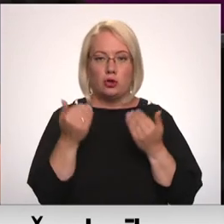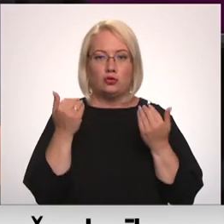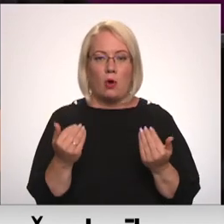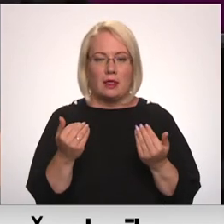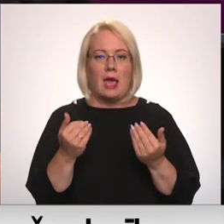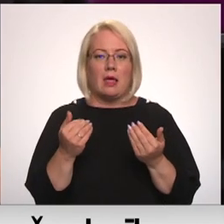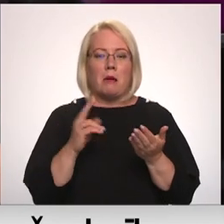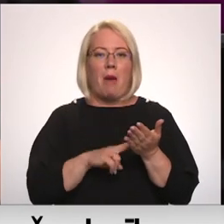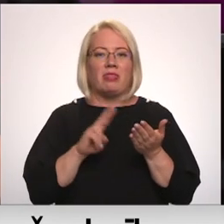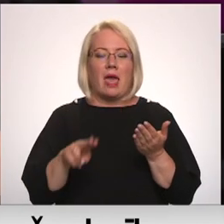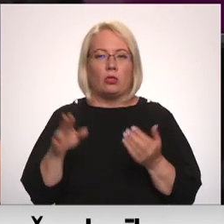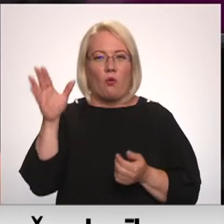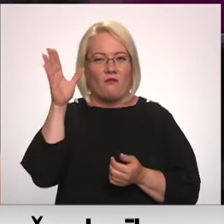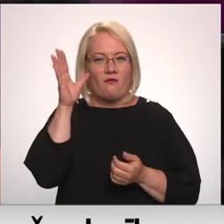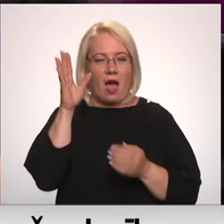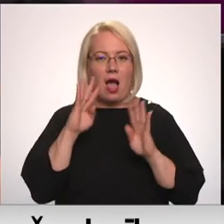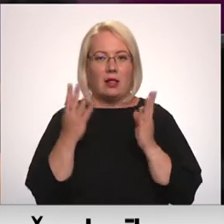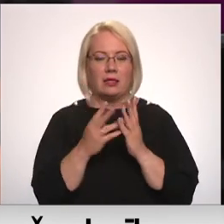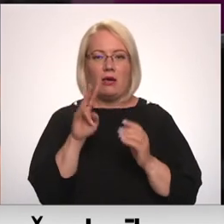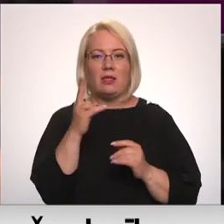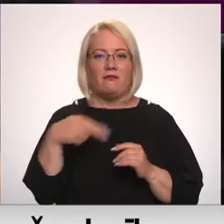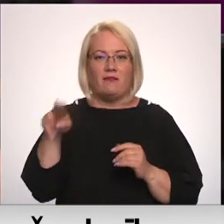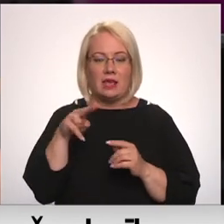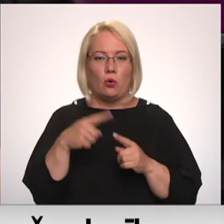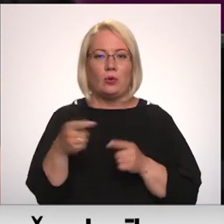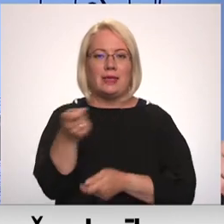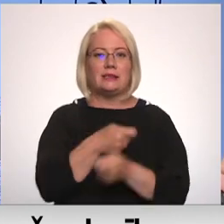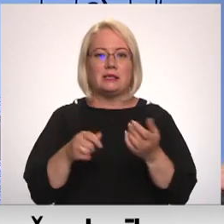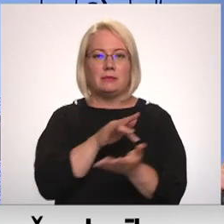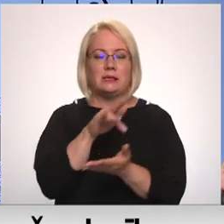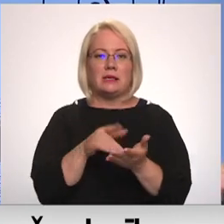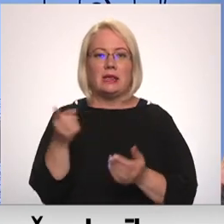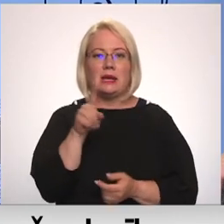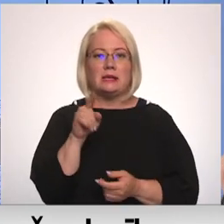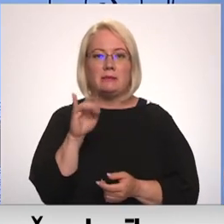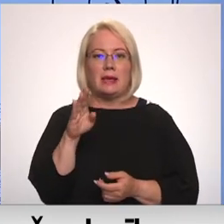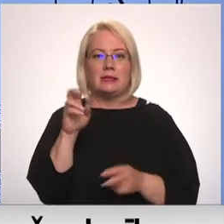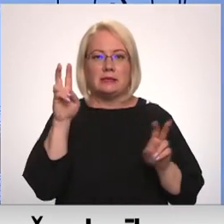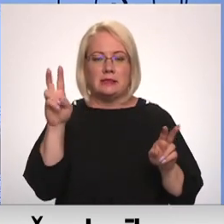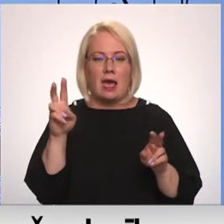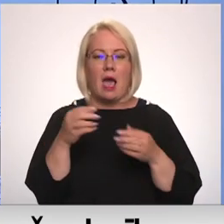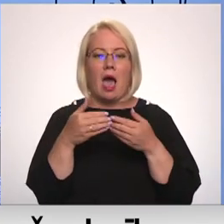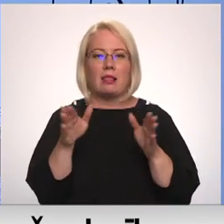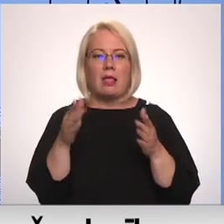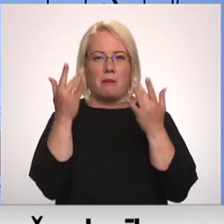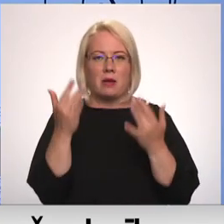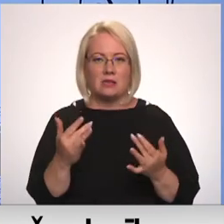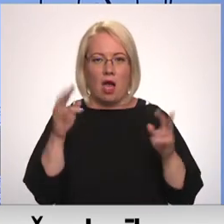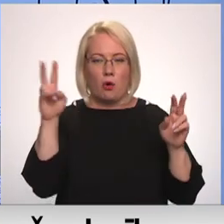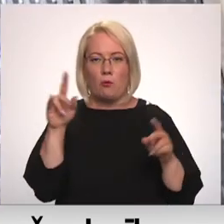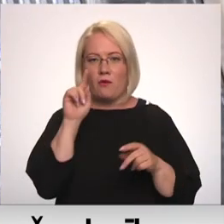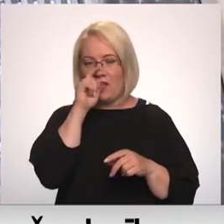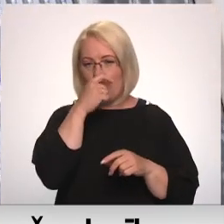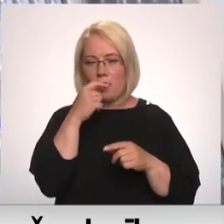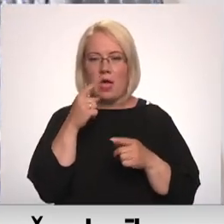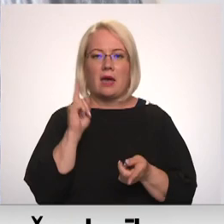valdi kopā ar Valsts ieņēmumu dienesta un tirzniecības centru spītse atklāja kampaņu viltotā realitāte. Origināli preces no